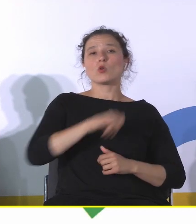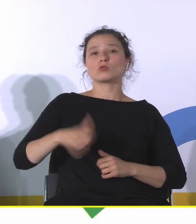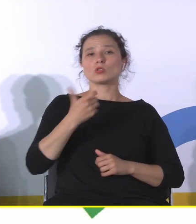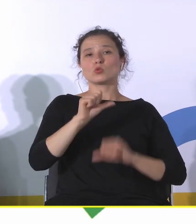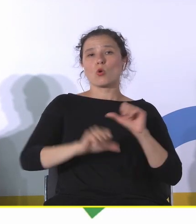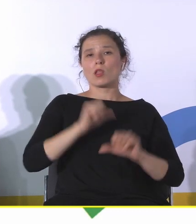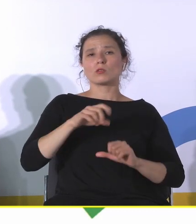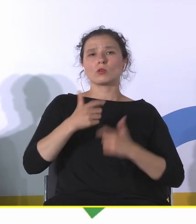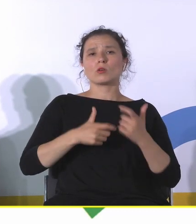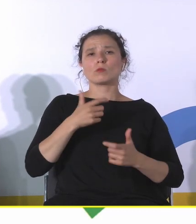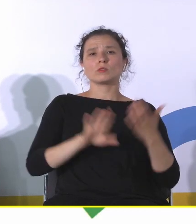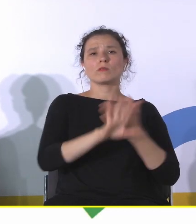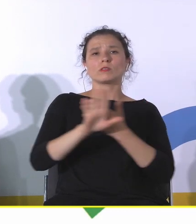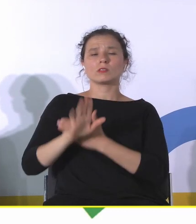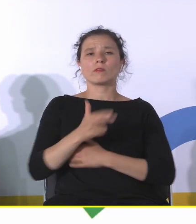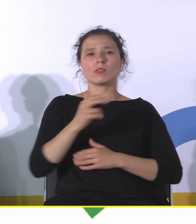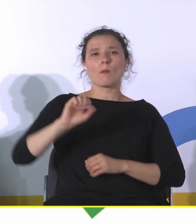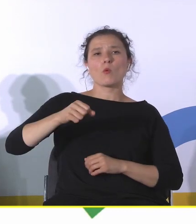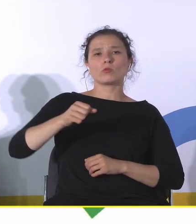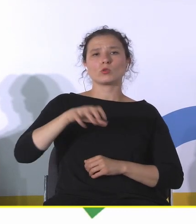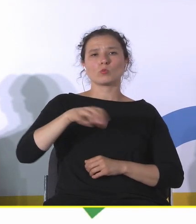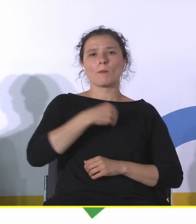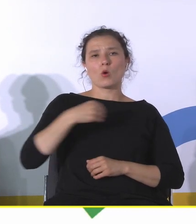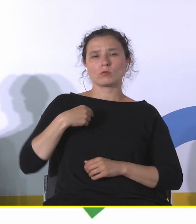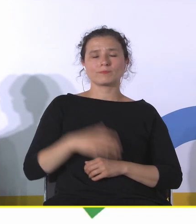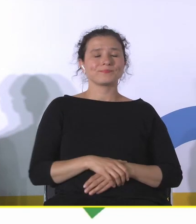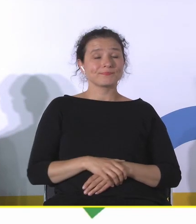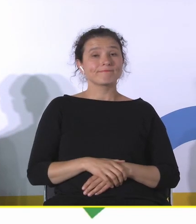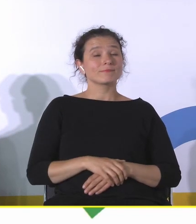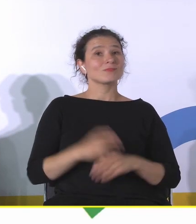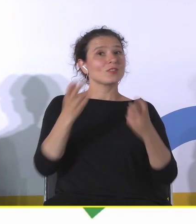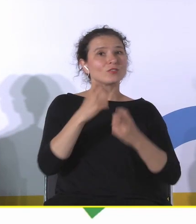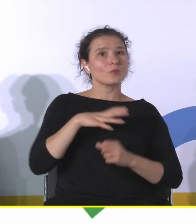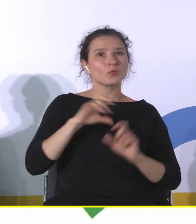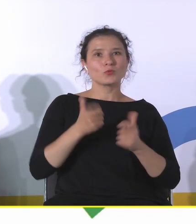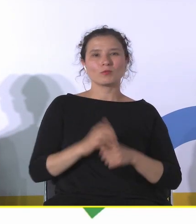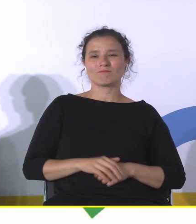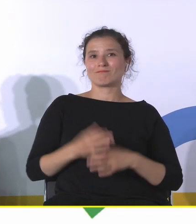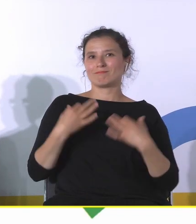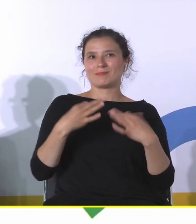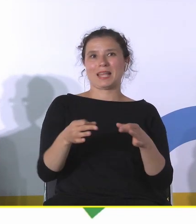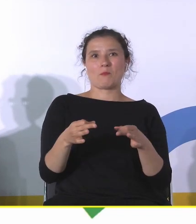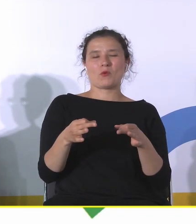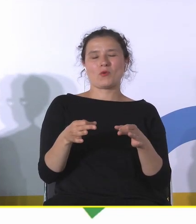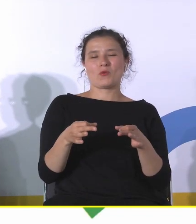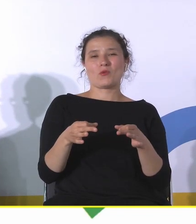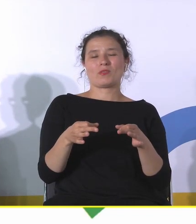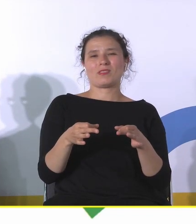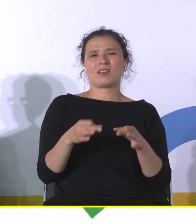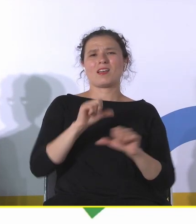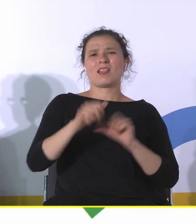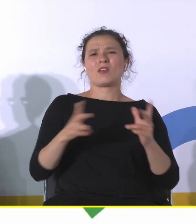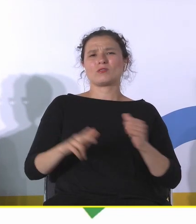temat motoryzacji w Polsce, to proszę Państwa, to co było najbardziej interesujące w tym, to były samochody takie z lat 70-tych,